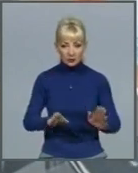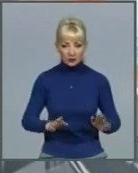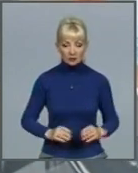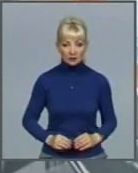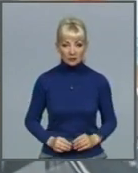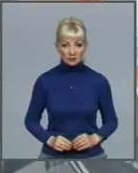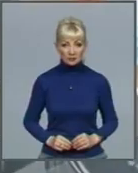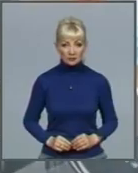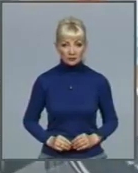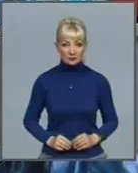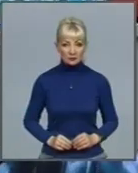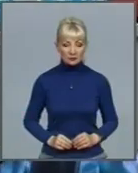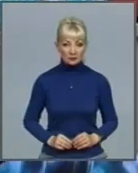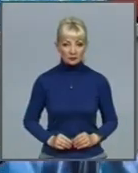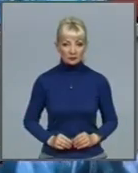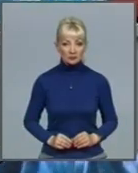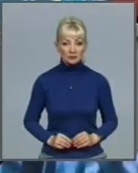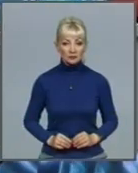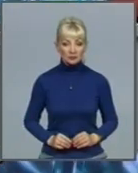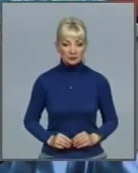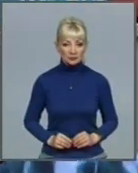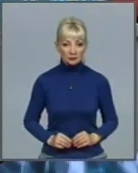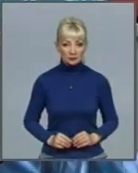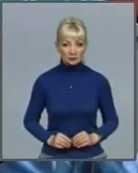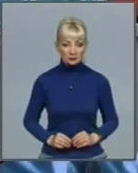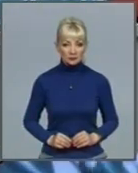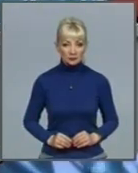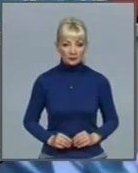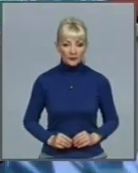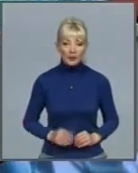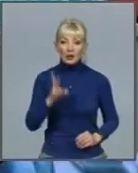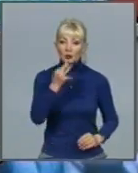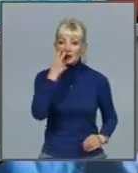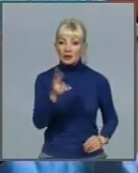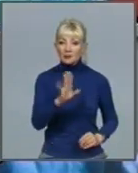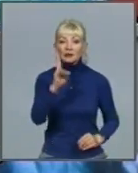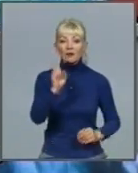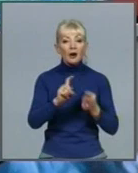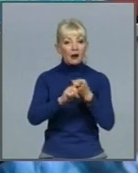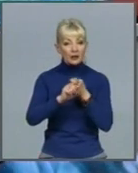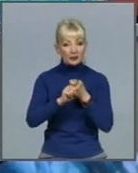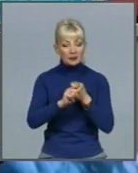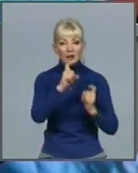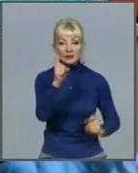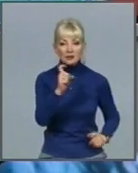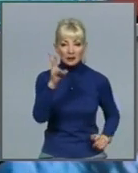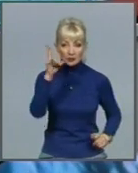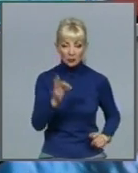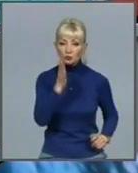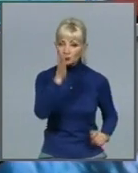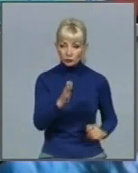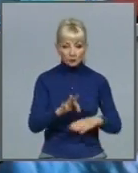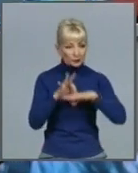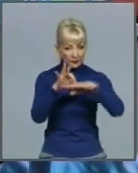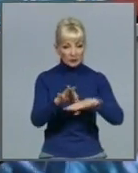Синицький, Харківські Звістя. Проте, незважаючи на карантин, зовнішнє незалежне оцінювання буде проведено. Про це вже